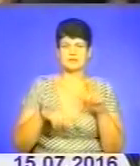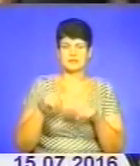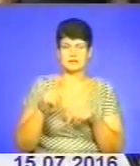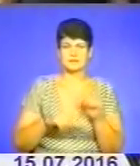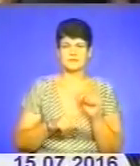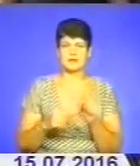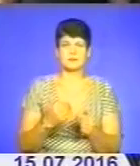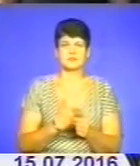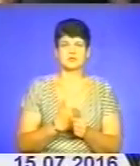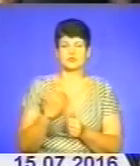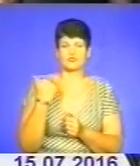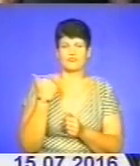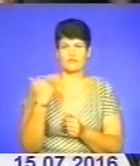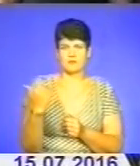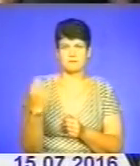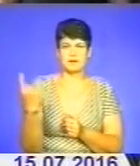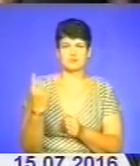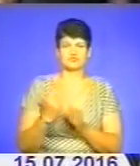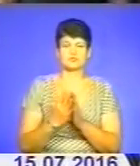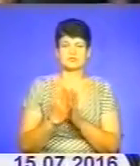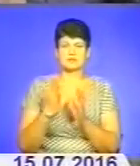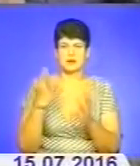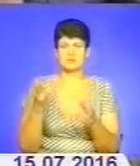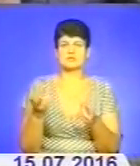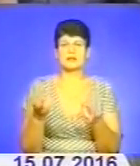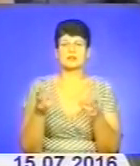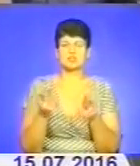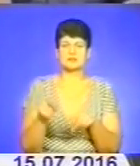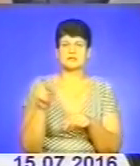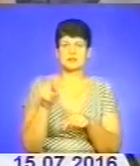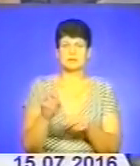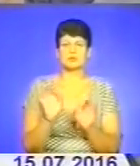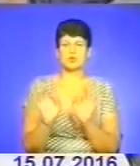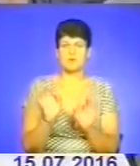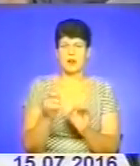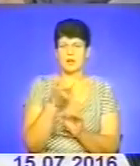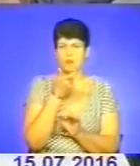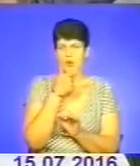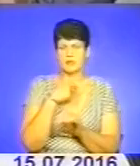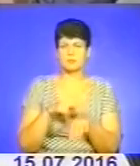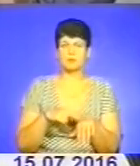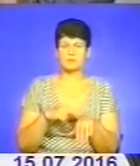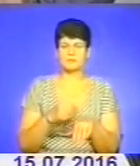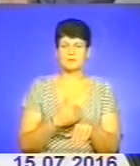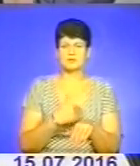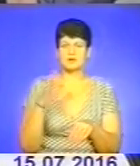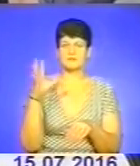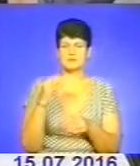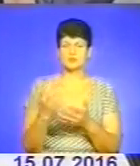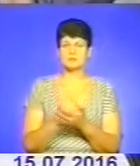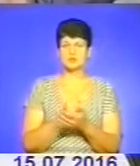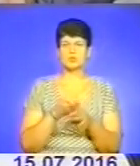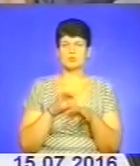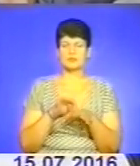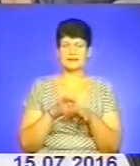Бажаю вам в першу чергу залишатися такими нормальними, порядними поліцейськими. Бажаю всім успішно пройти